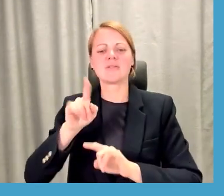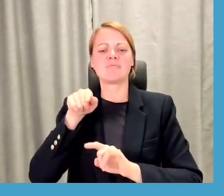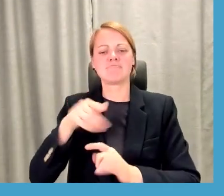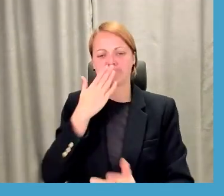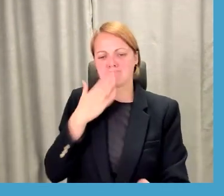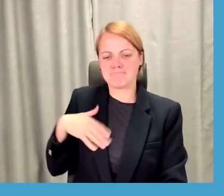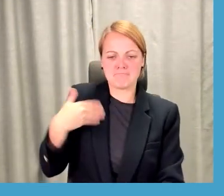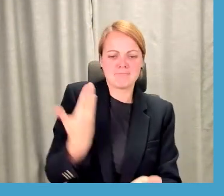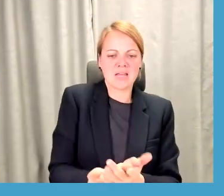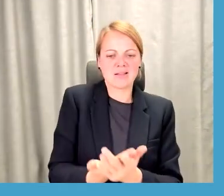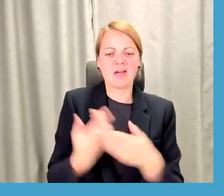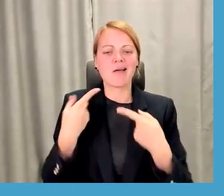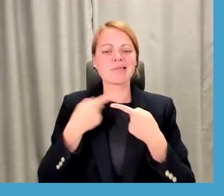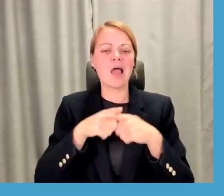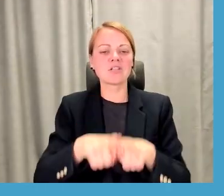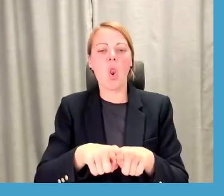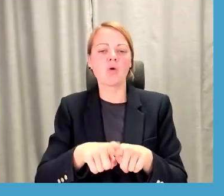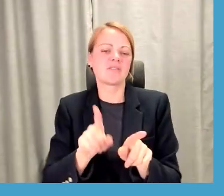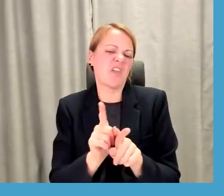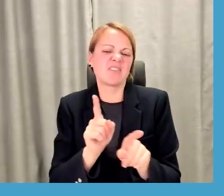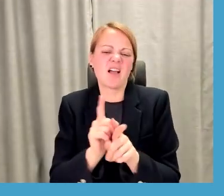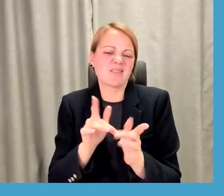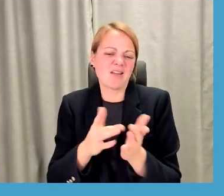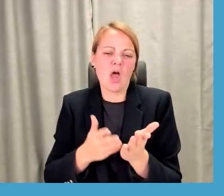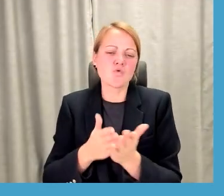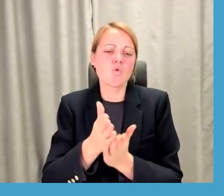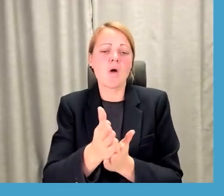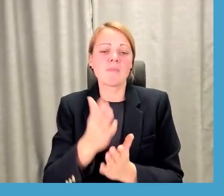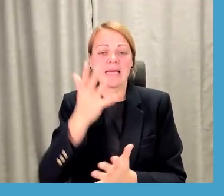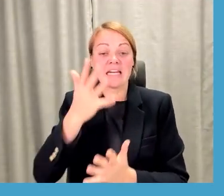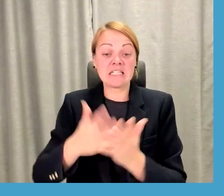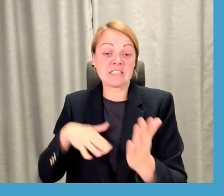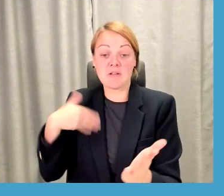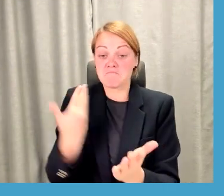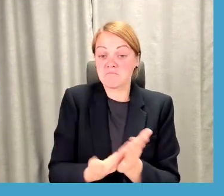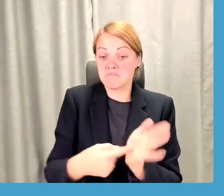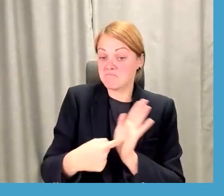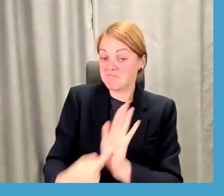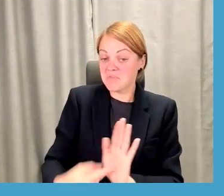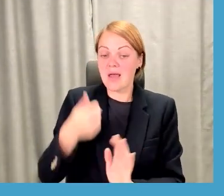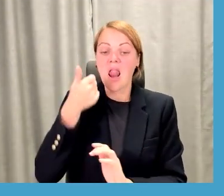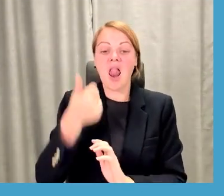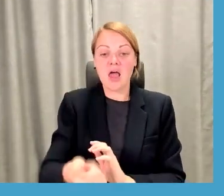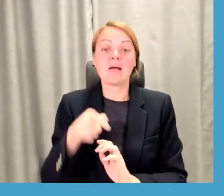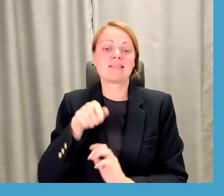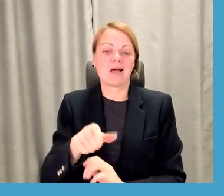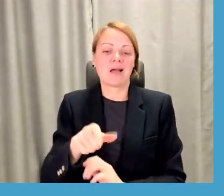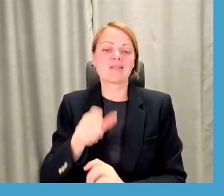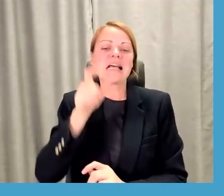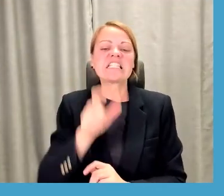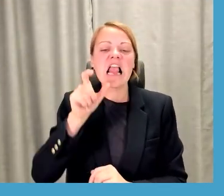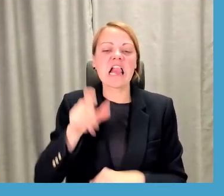piedāvātais tehnoloģiskais vai vienalga kādā citā jomā risinājums ir labs. Tātad tas jau ir cilvēciskā